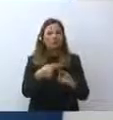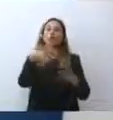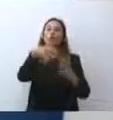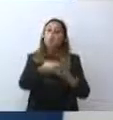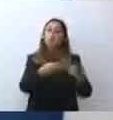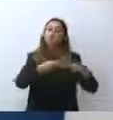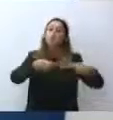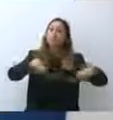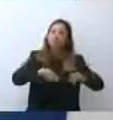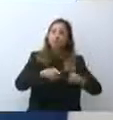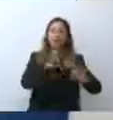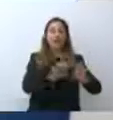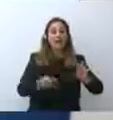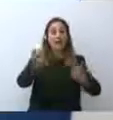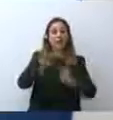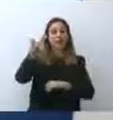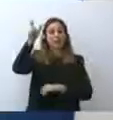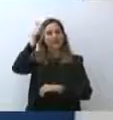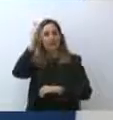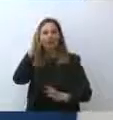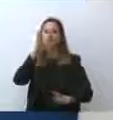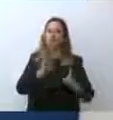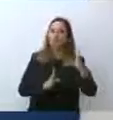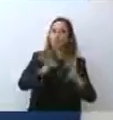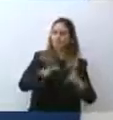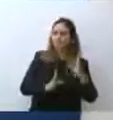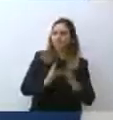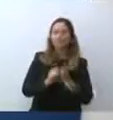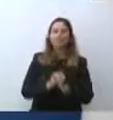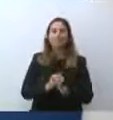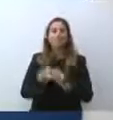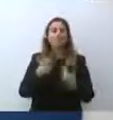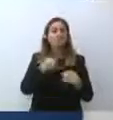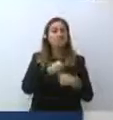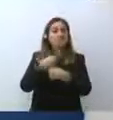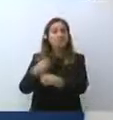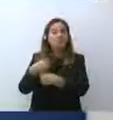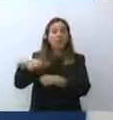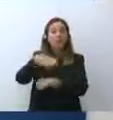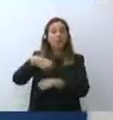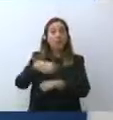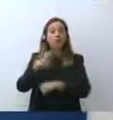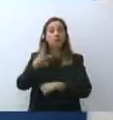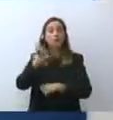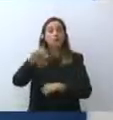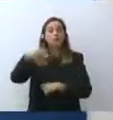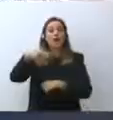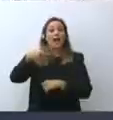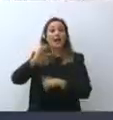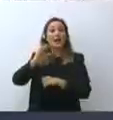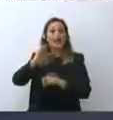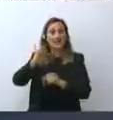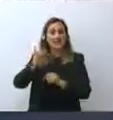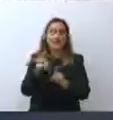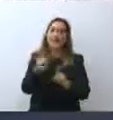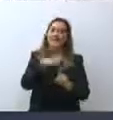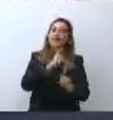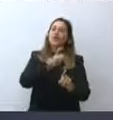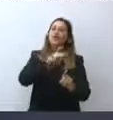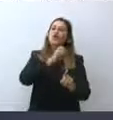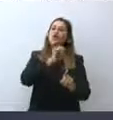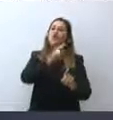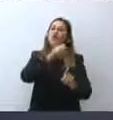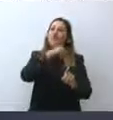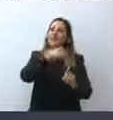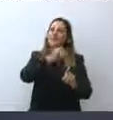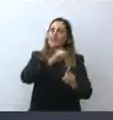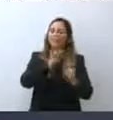-Regioni. Lascio ovviamente al Ministro Bianchi, al Ministro Giovannini illustrare le linee guida sulla scuola e